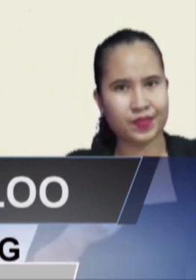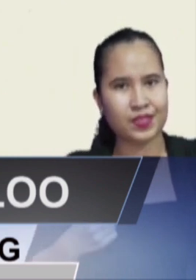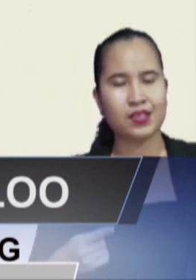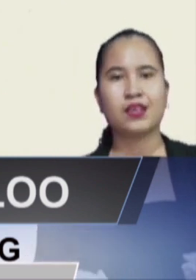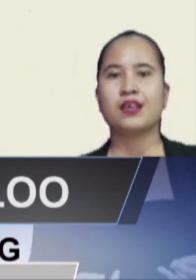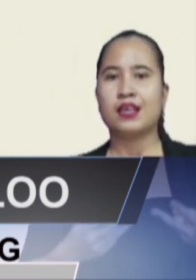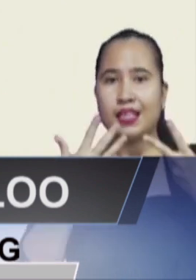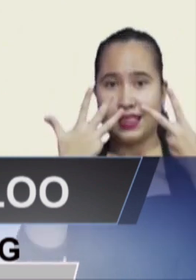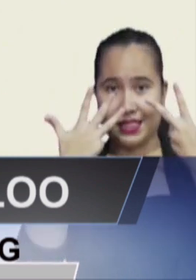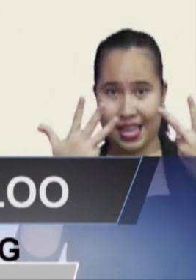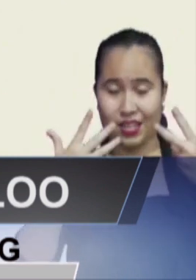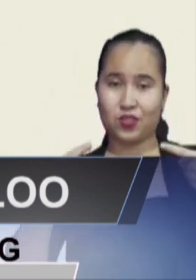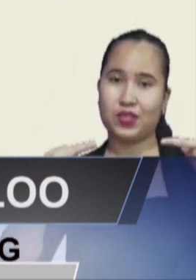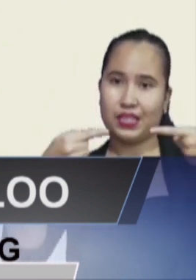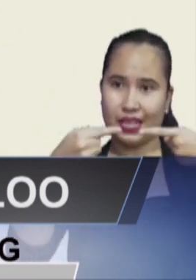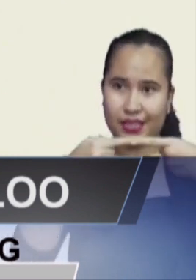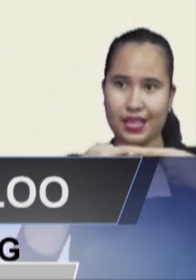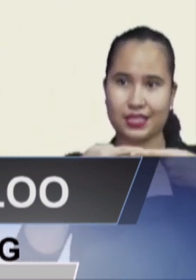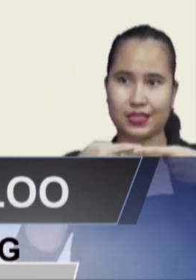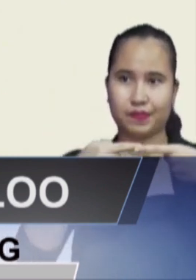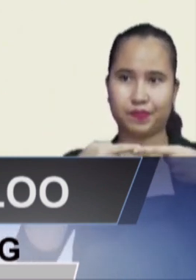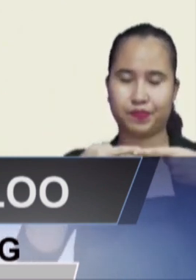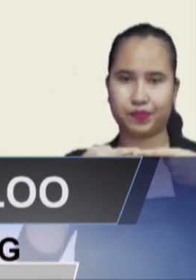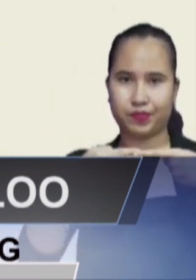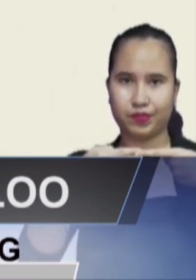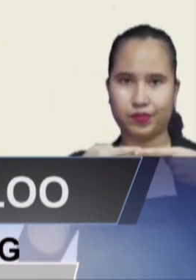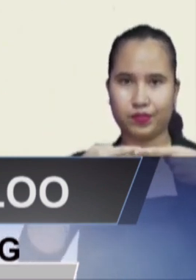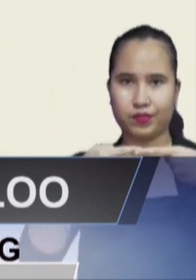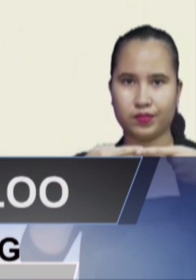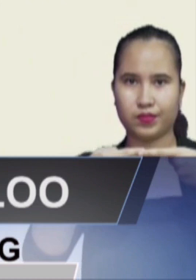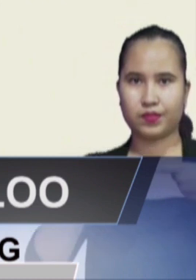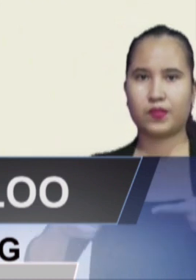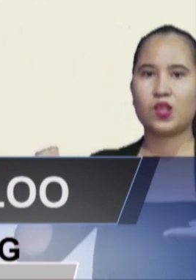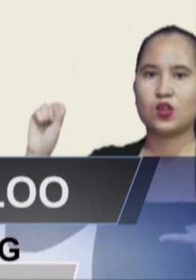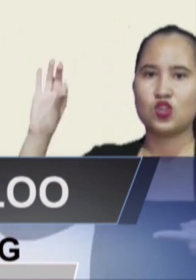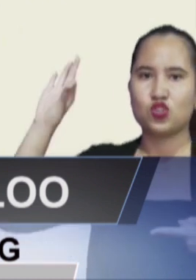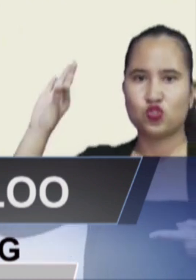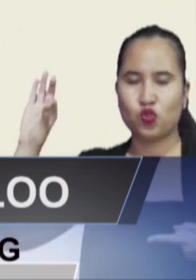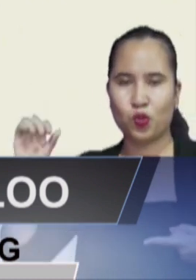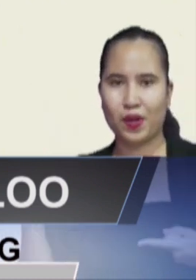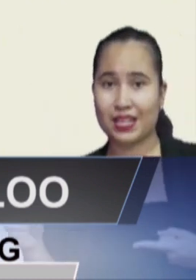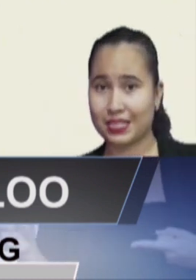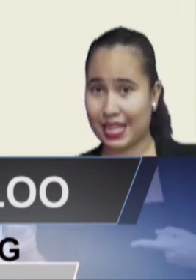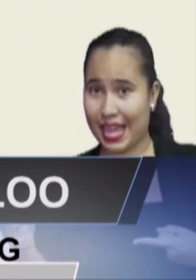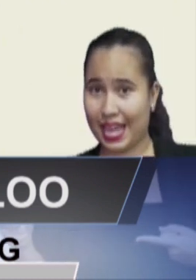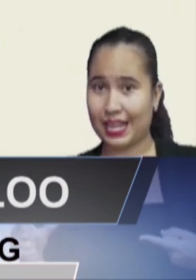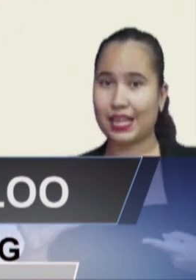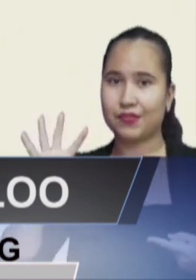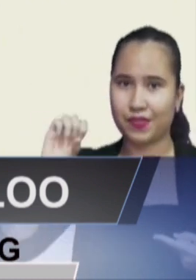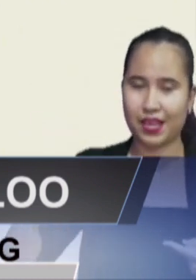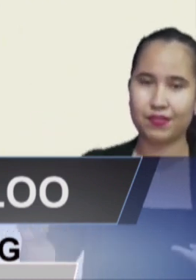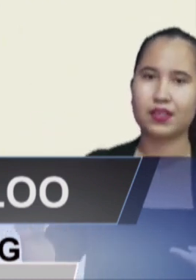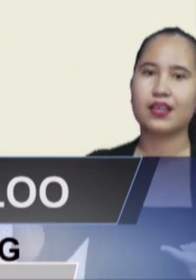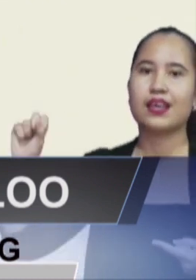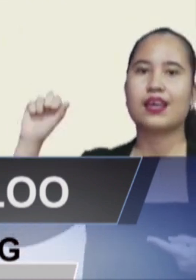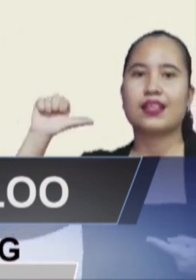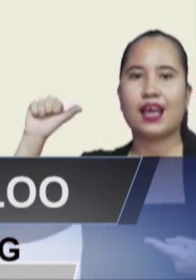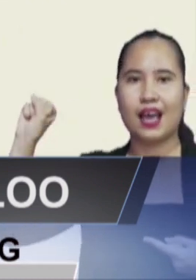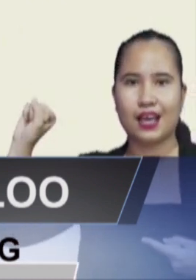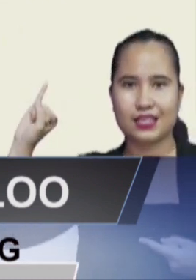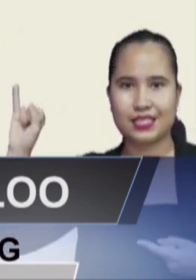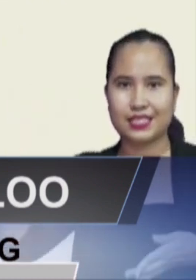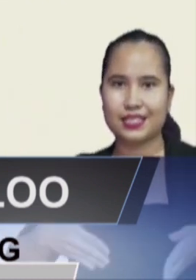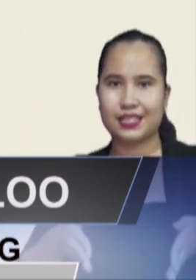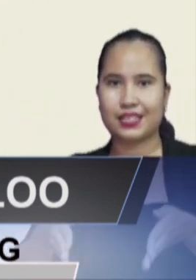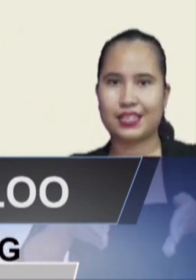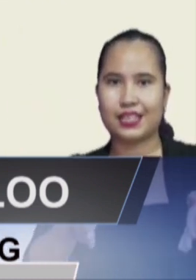gedaan. En de Stolmans eiland en ongeveer 50 swaps de Assisi Kriki. En als je dat